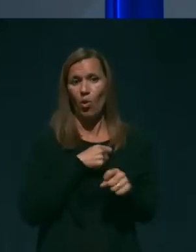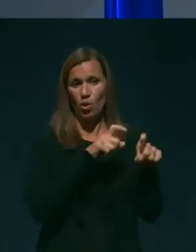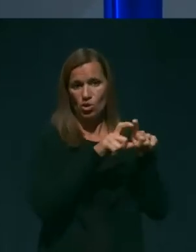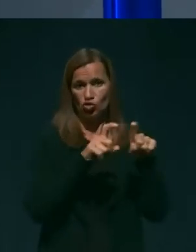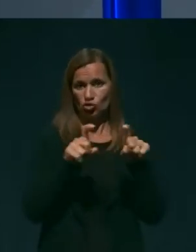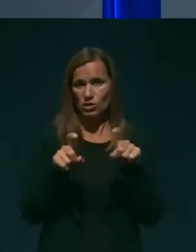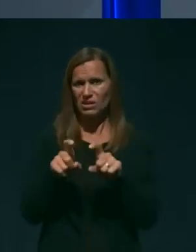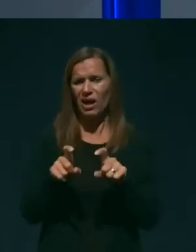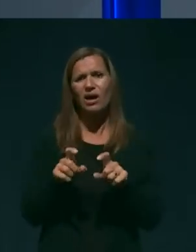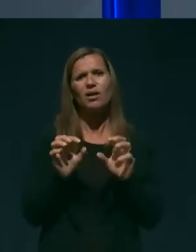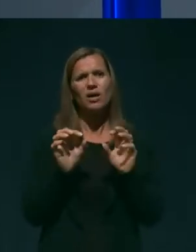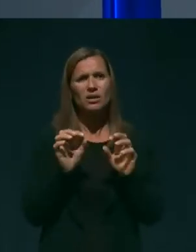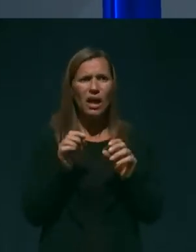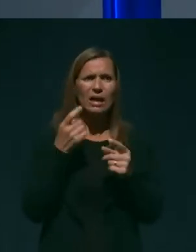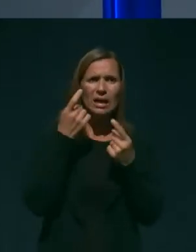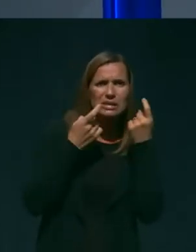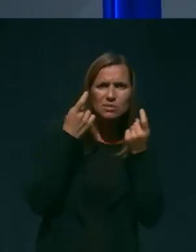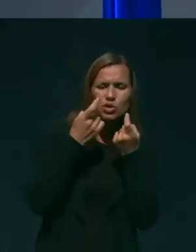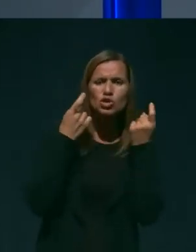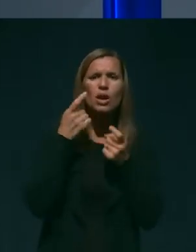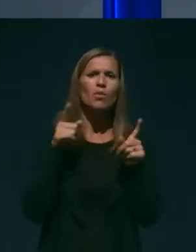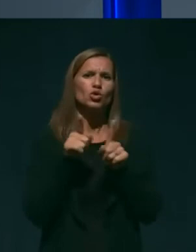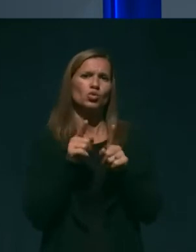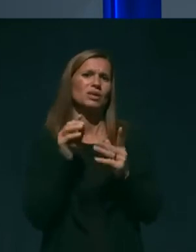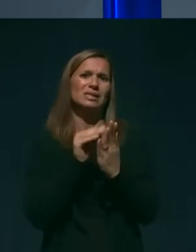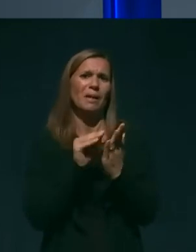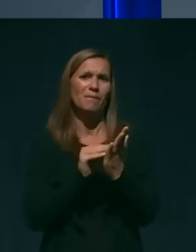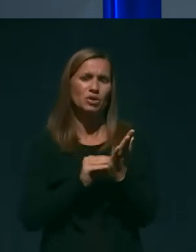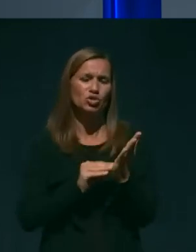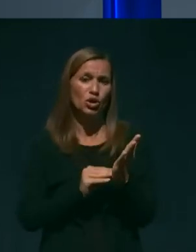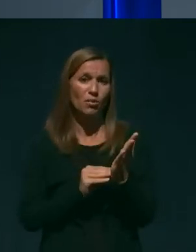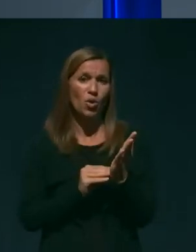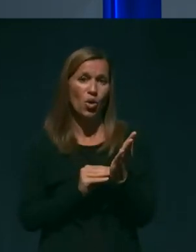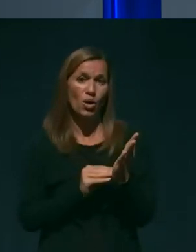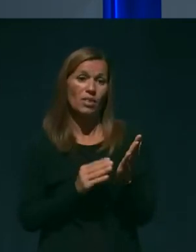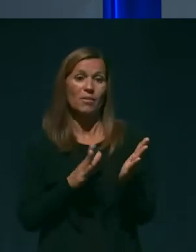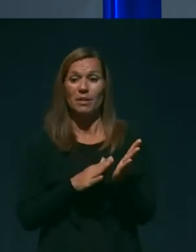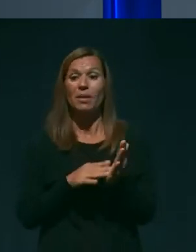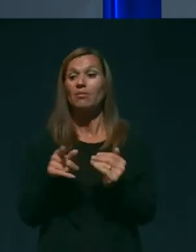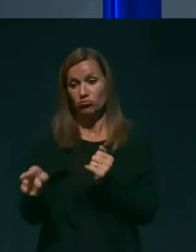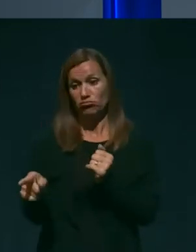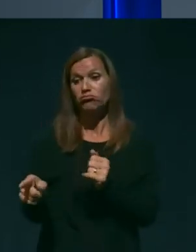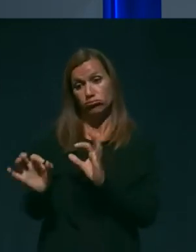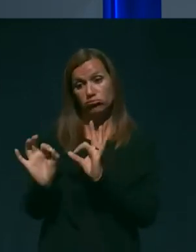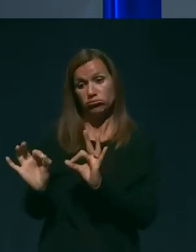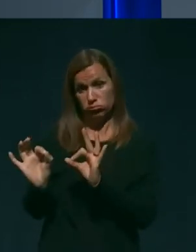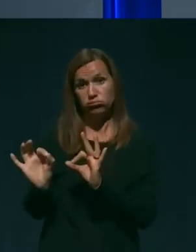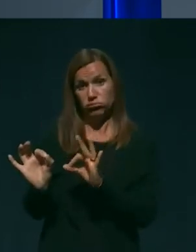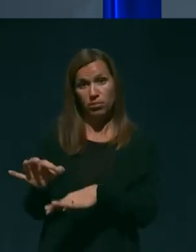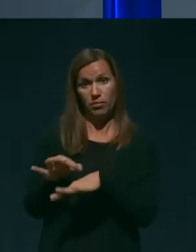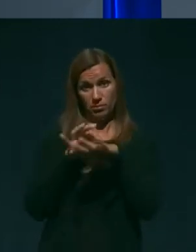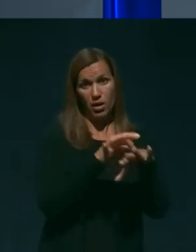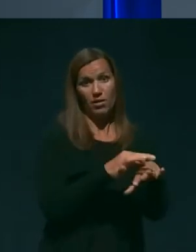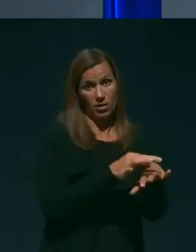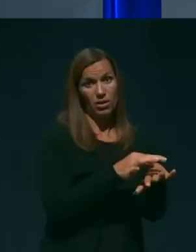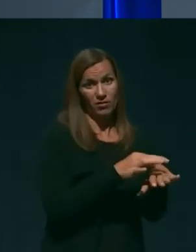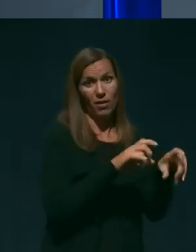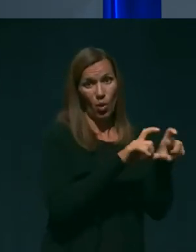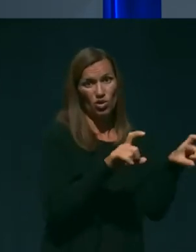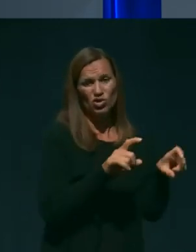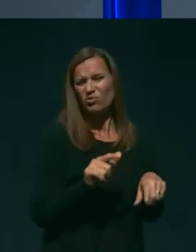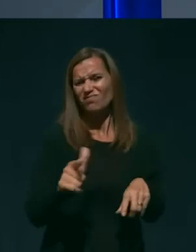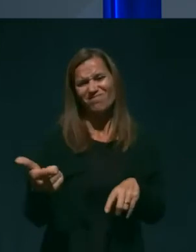da premišlujemo in tudi zapišemo, recimo, pri tem je smiselno naresti ta poseg, pri drugem bolniku pa ne.